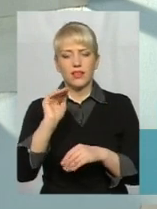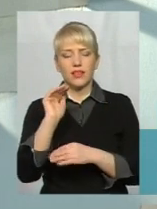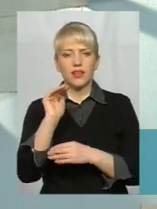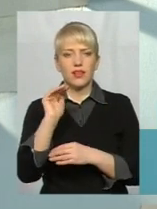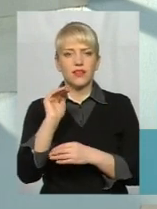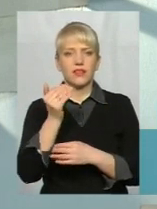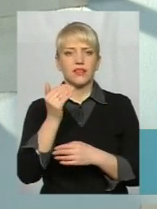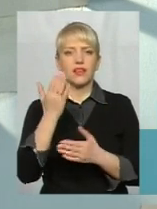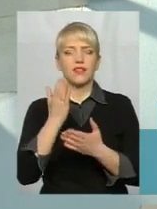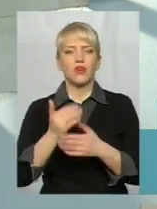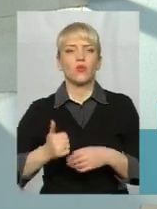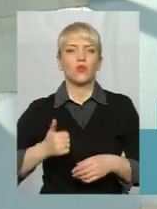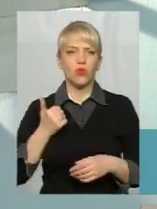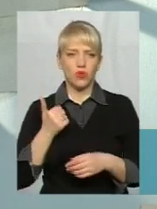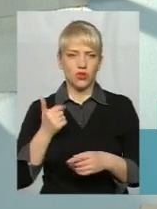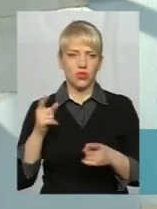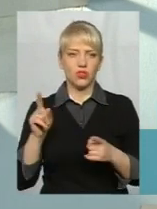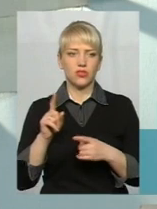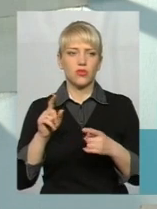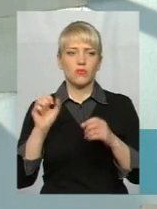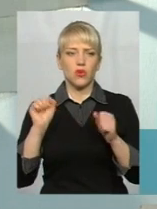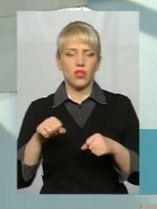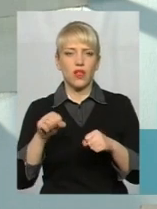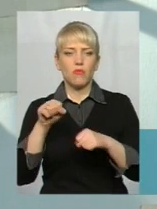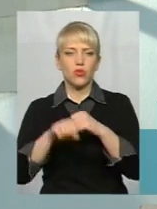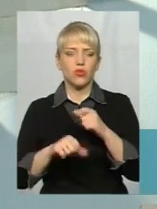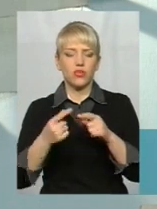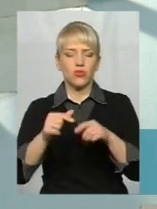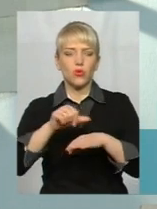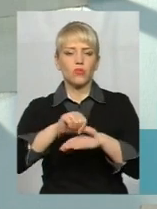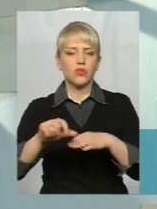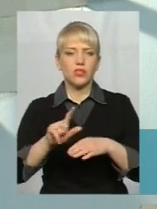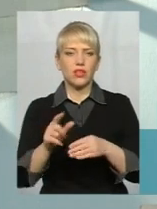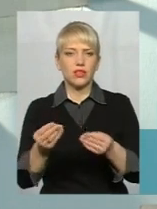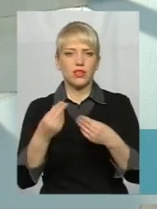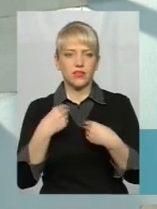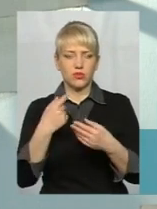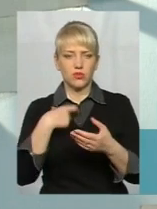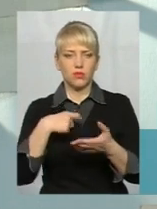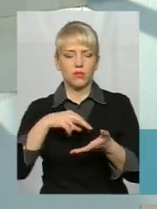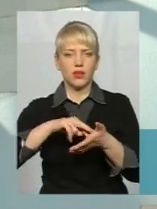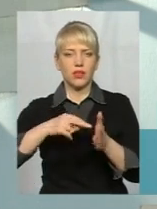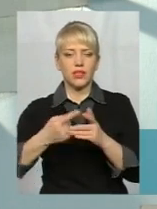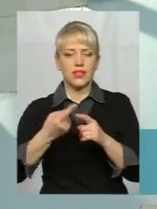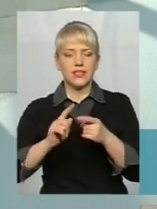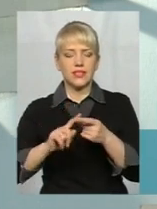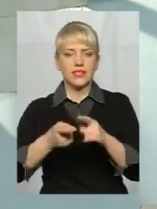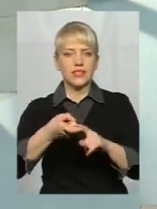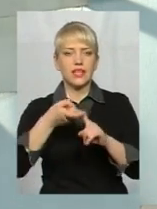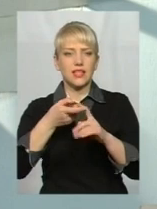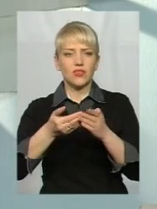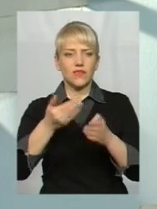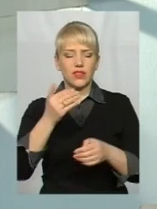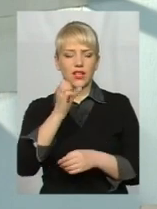певна гордість, що вона змогла подолати в той рубіж, який вона собі поставила. І оця залежність від